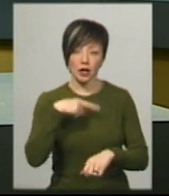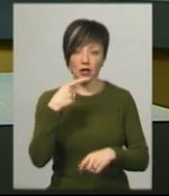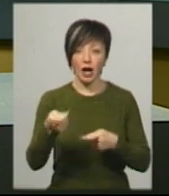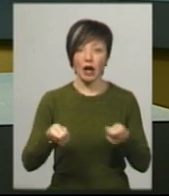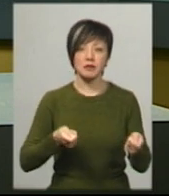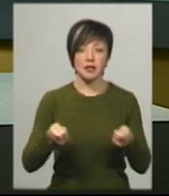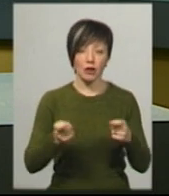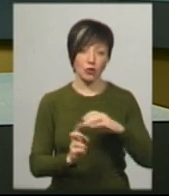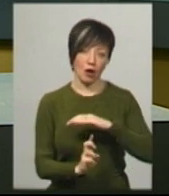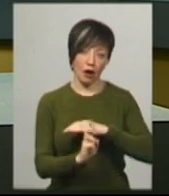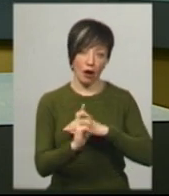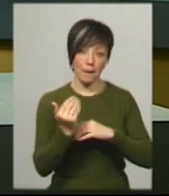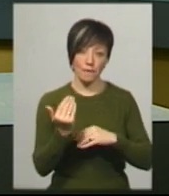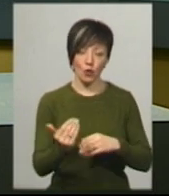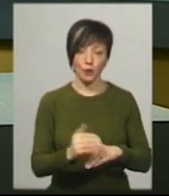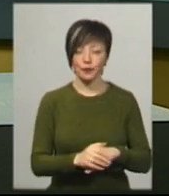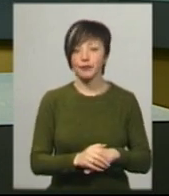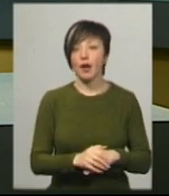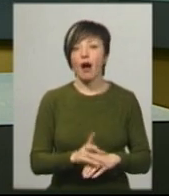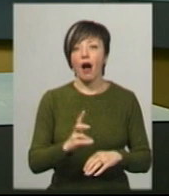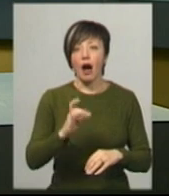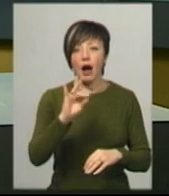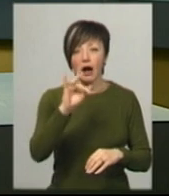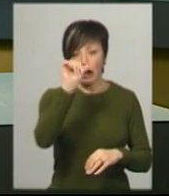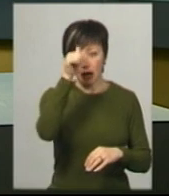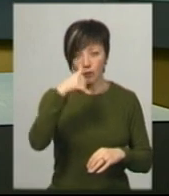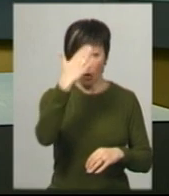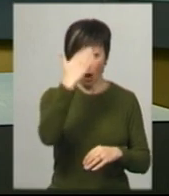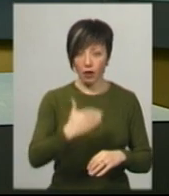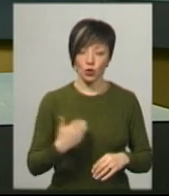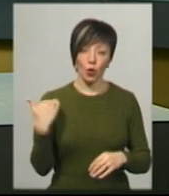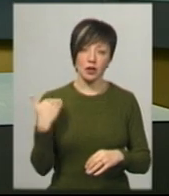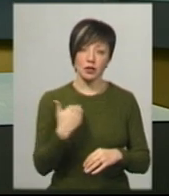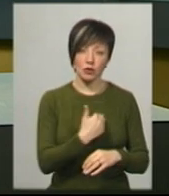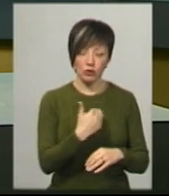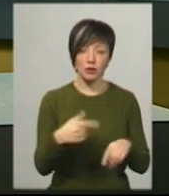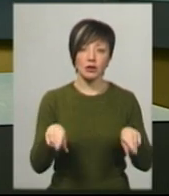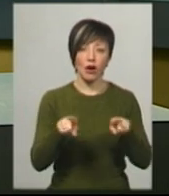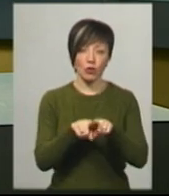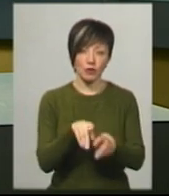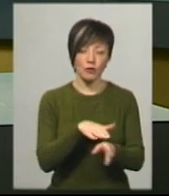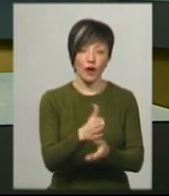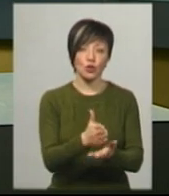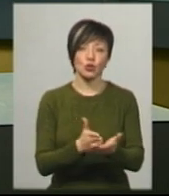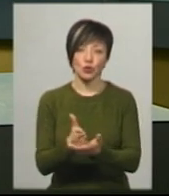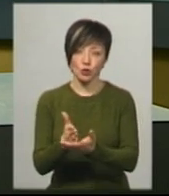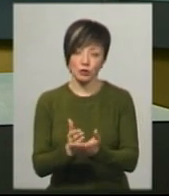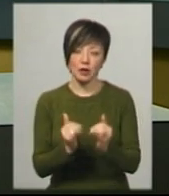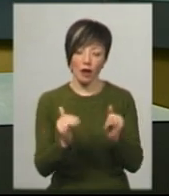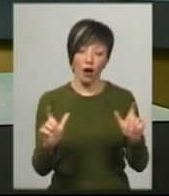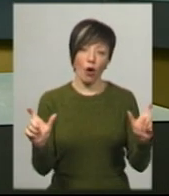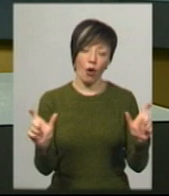адміністраторка храму Світлана Басиста. У римокатолицькому костелі Христа Царя Всесвіту теж відбуваються служби, хоч і для